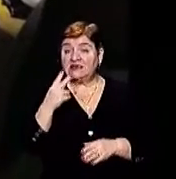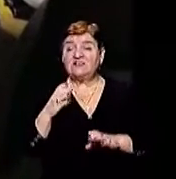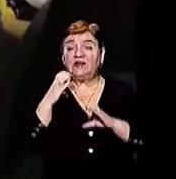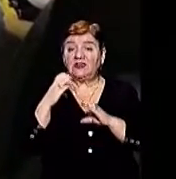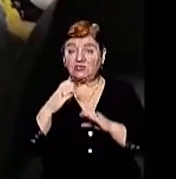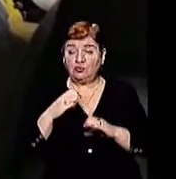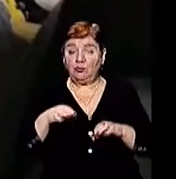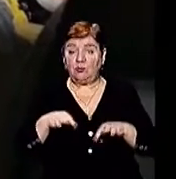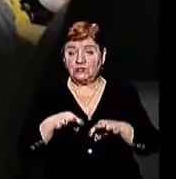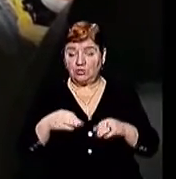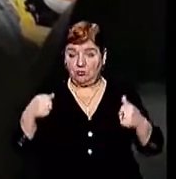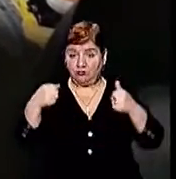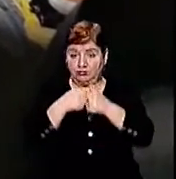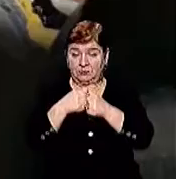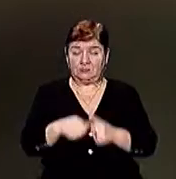вантажівкою